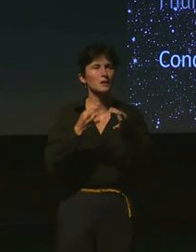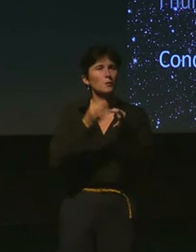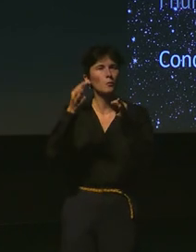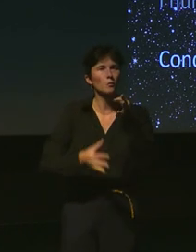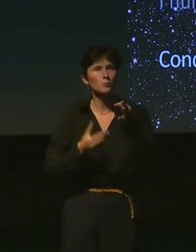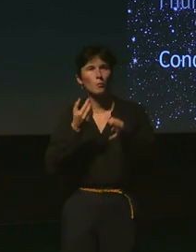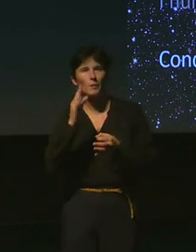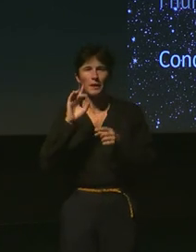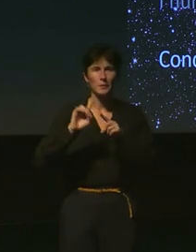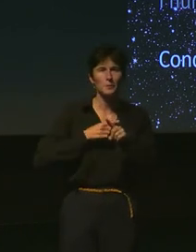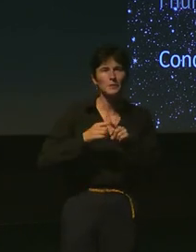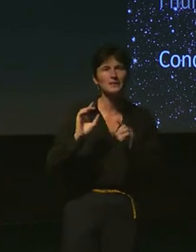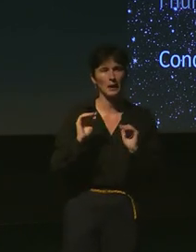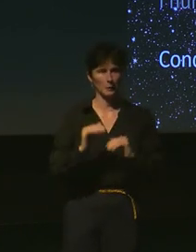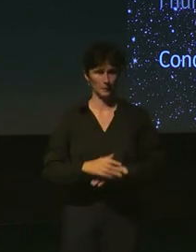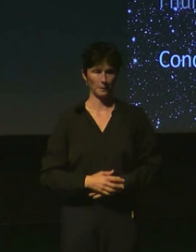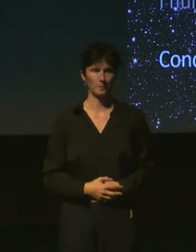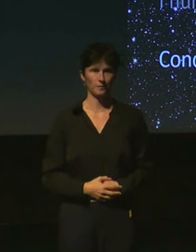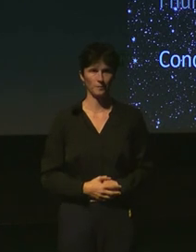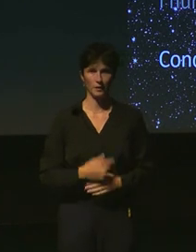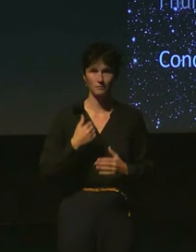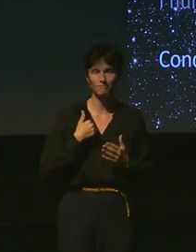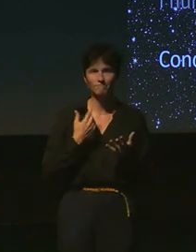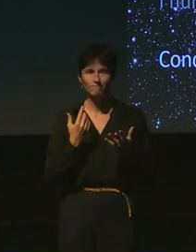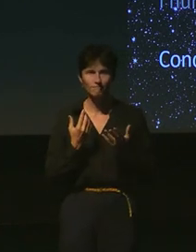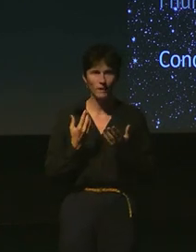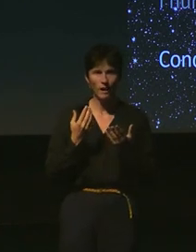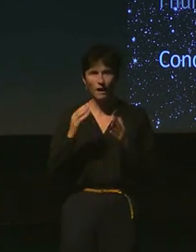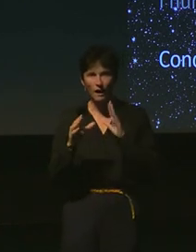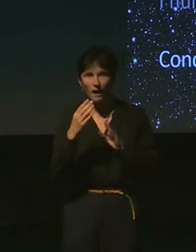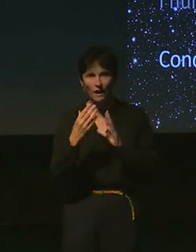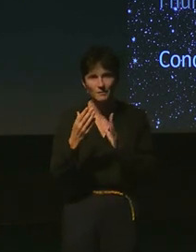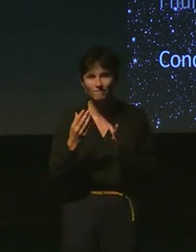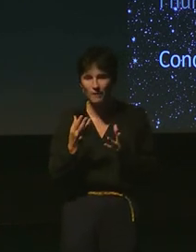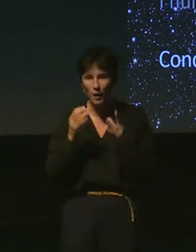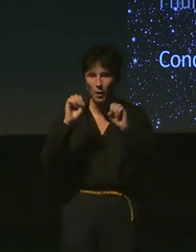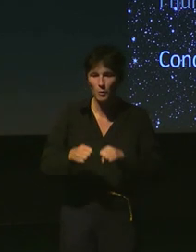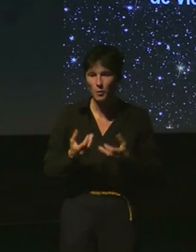un peu bizarre. Je vous invite à venir les jules vermes ou les jules jules vermes.